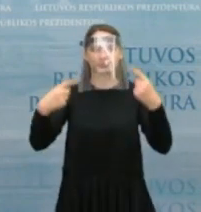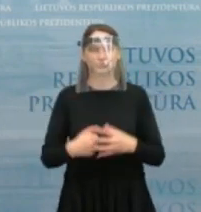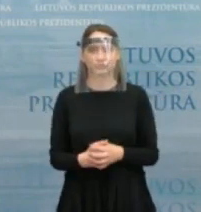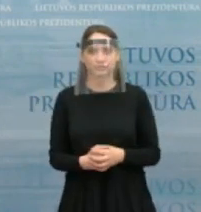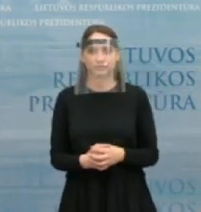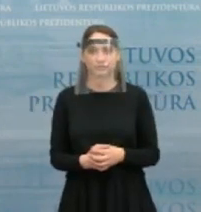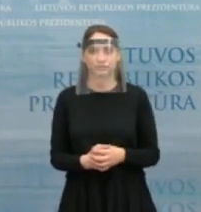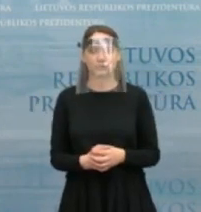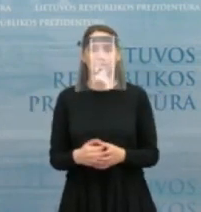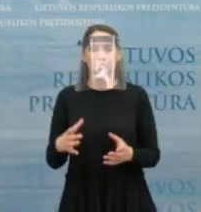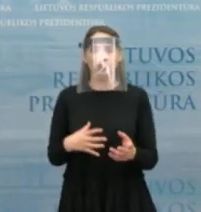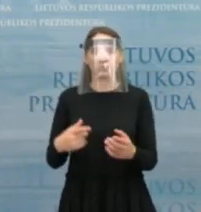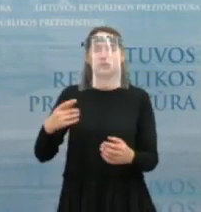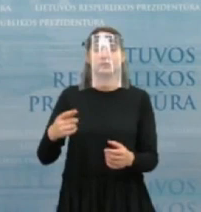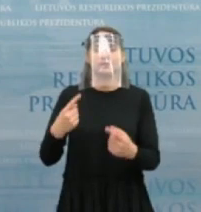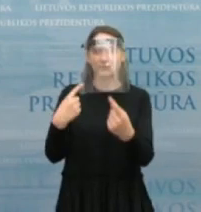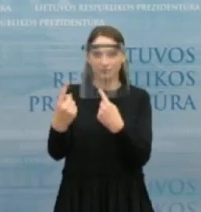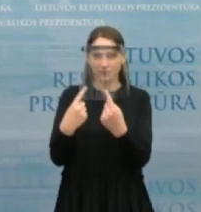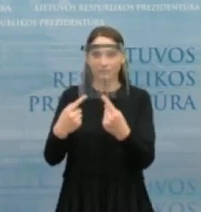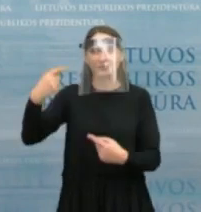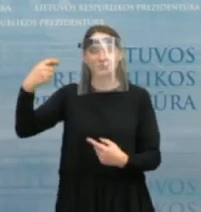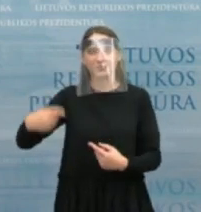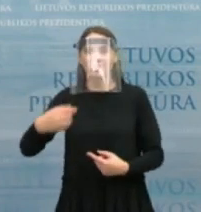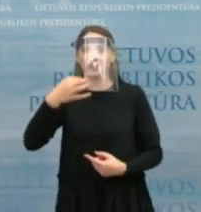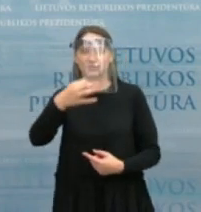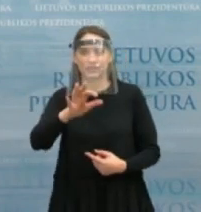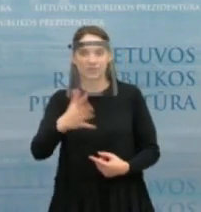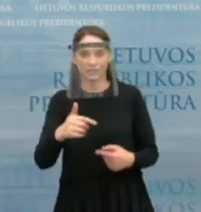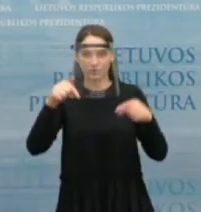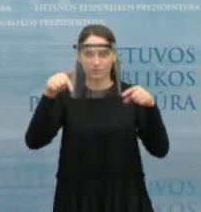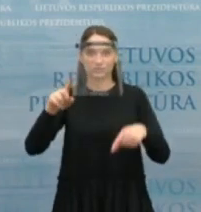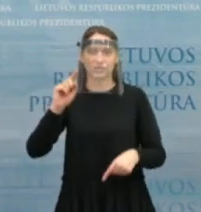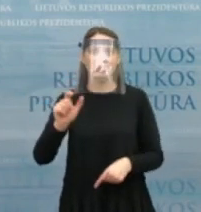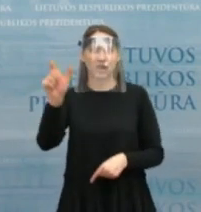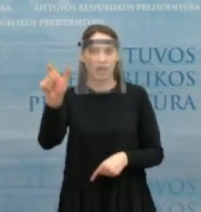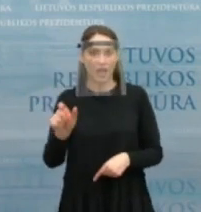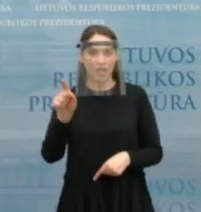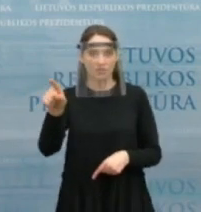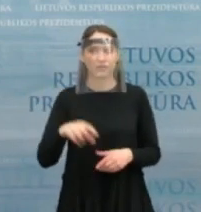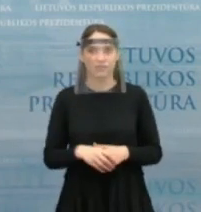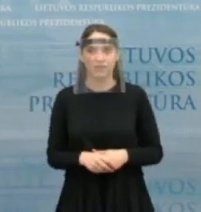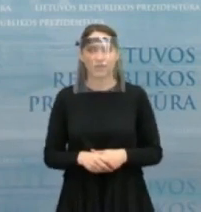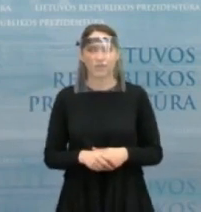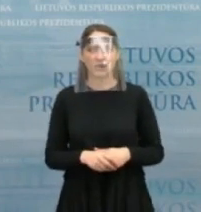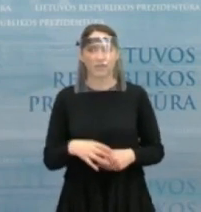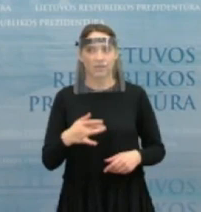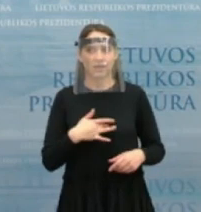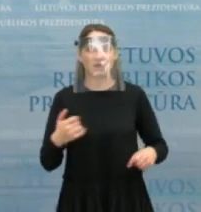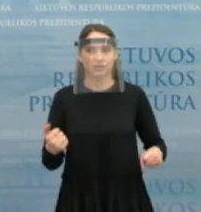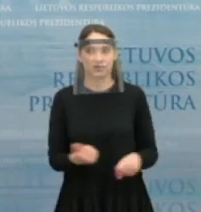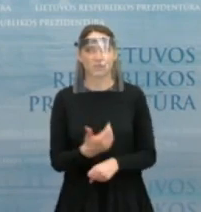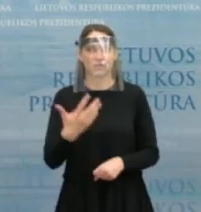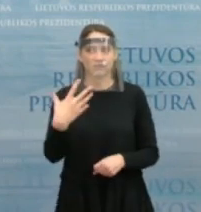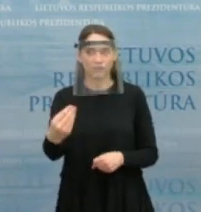metu prezidentas atkreipė dėmesį į tai, kad konkrečiai šiam kandidatui turbūt reikėtų dar sustiprinti savo